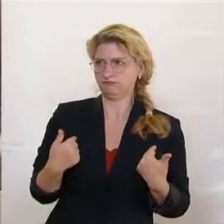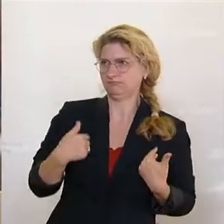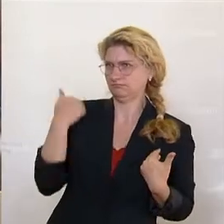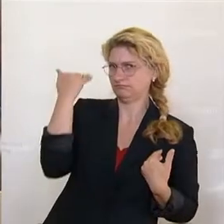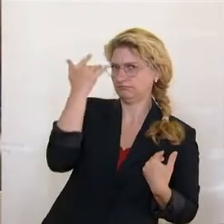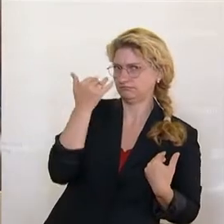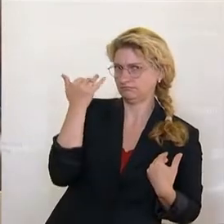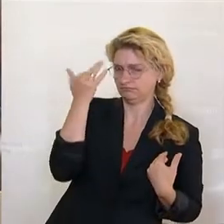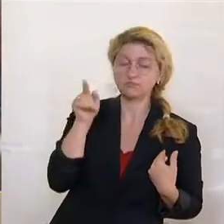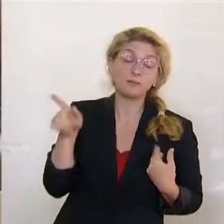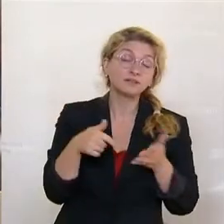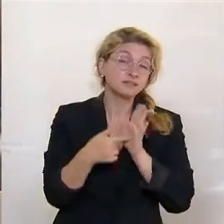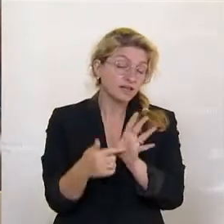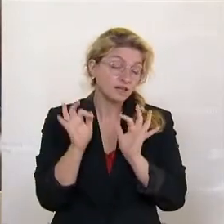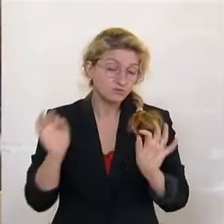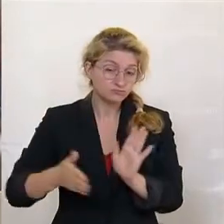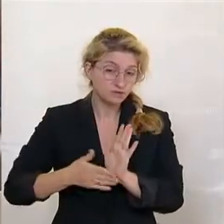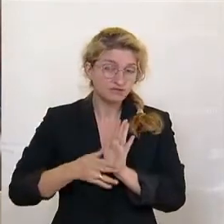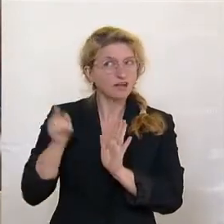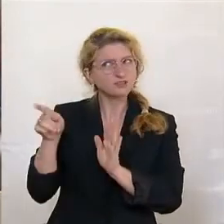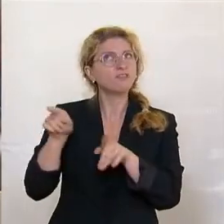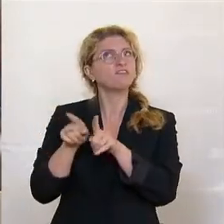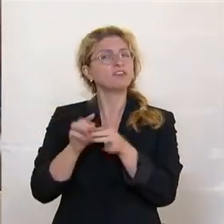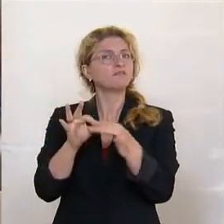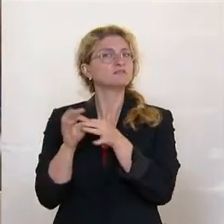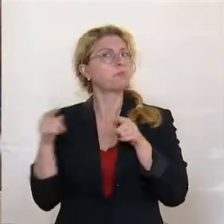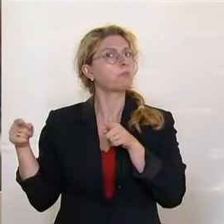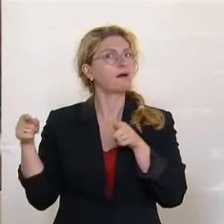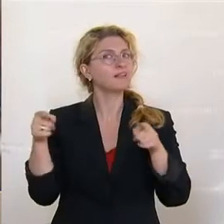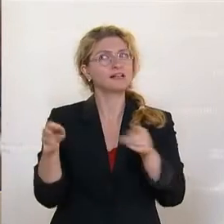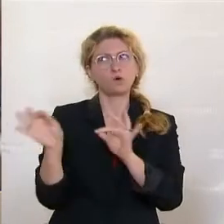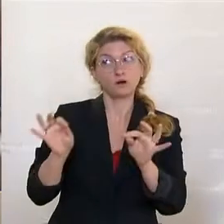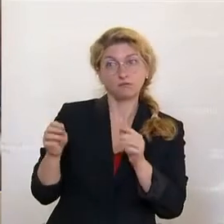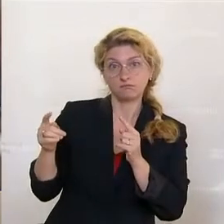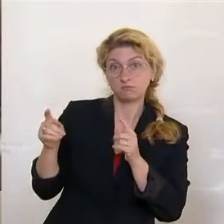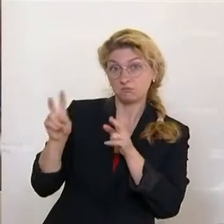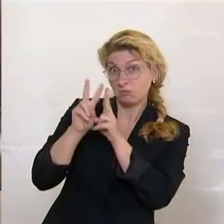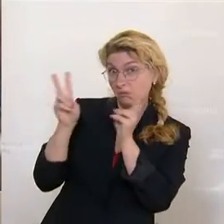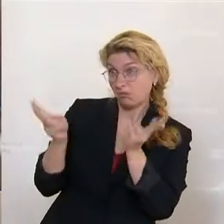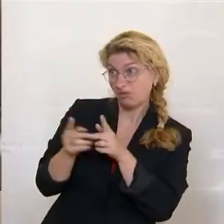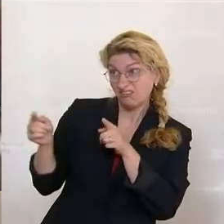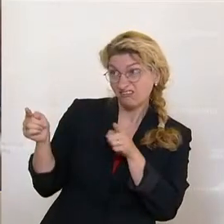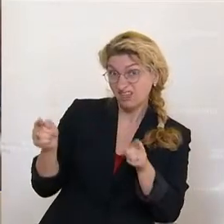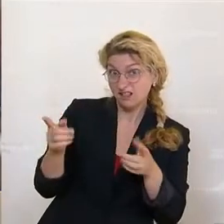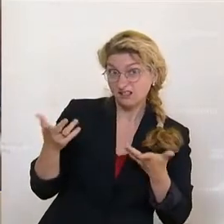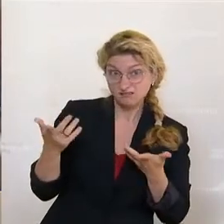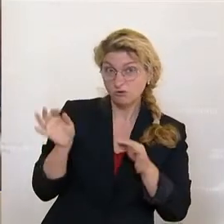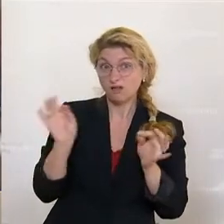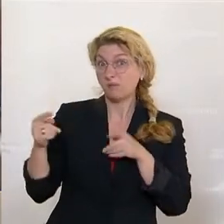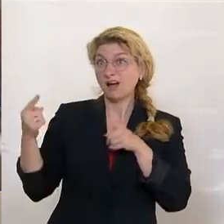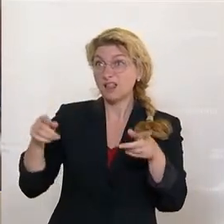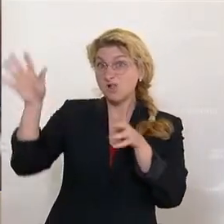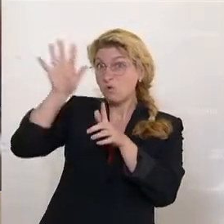der Beweis, dass Sie hier in einer Parallelgesellschaft leben, vielleicht sogar in einer Parallelwelt, in einem Paralleluniversum. Aber